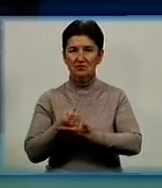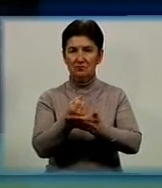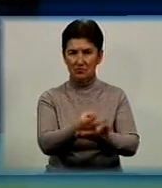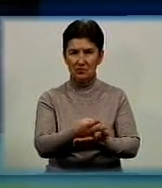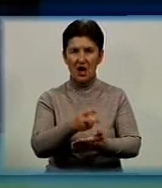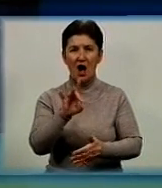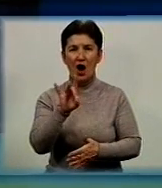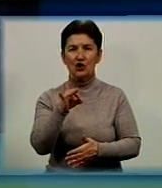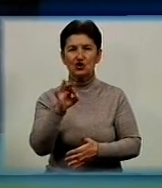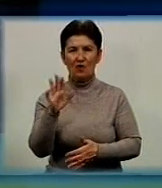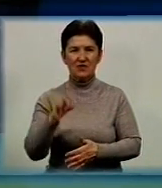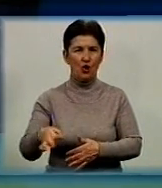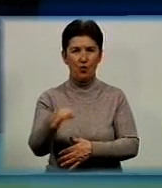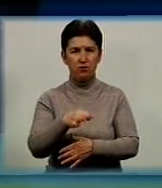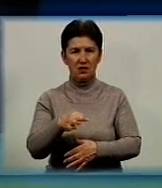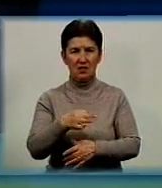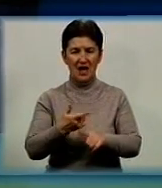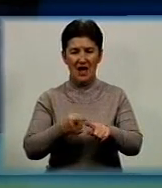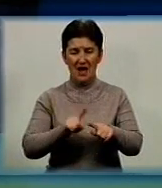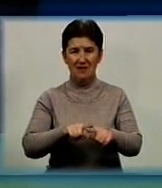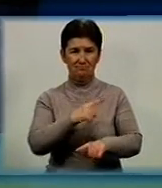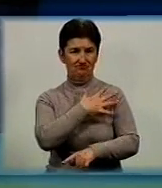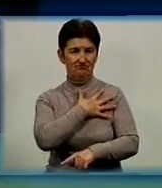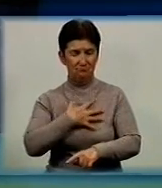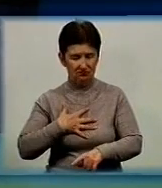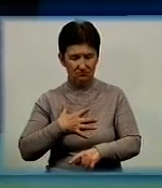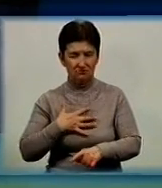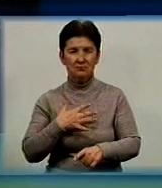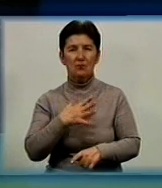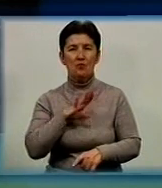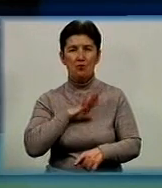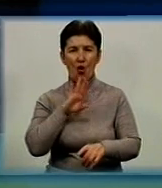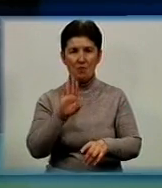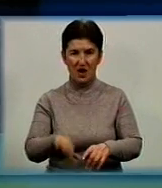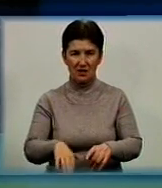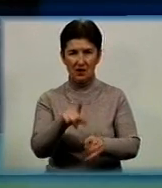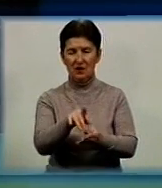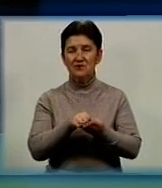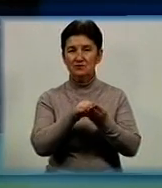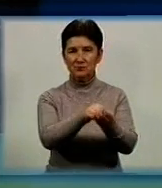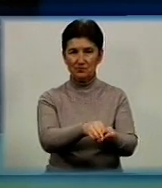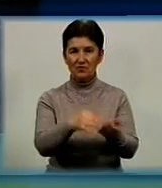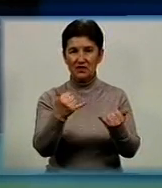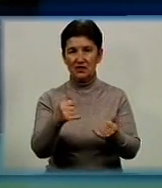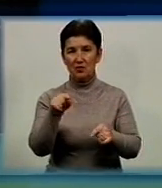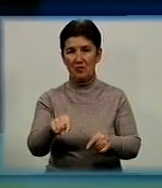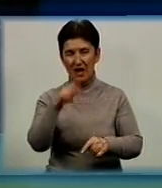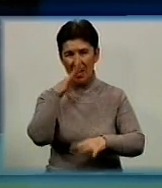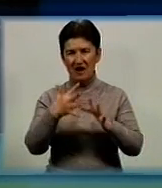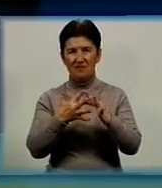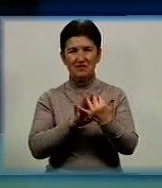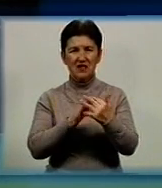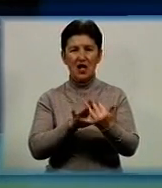Ростовської області, де він від отриманих поранень помер. Поховали героя на алеї Слави Рівнянського кладовища, а тепер на батьківщині Віктора в селі